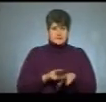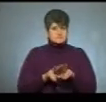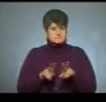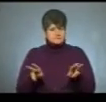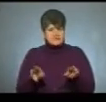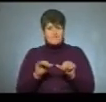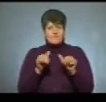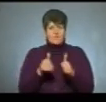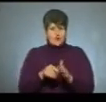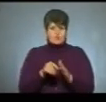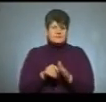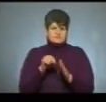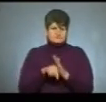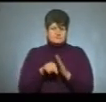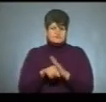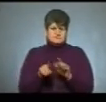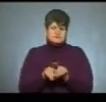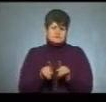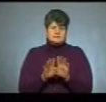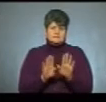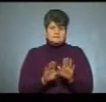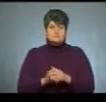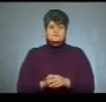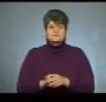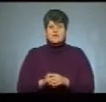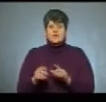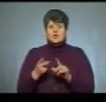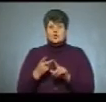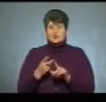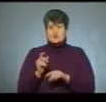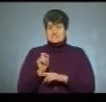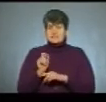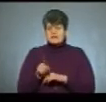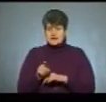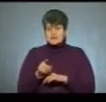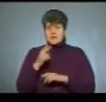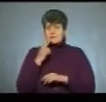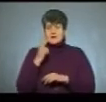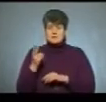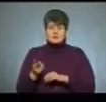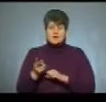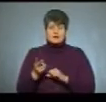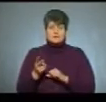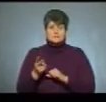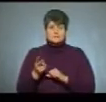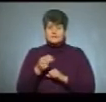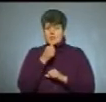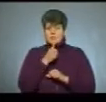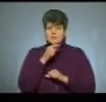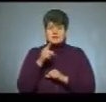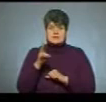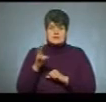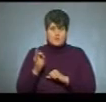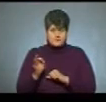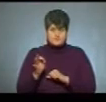форма, зміст – все відповідає. Друге завдання, яке передбачає пробне ЗНО – це